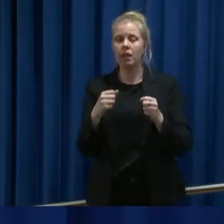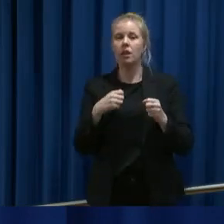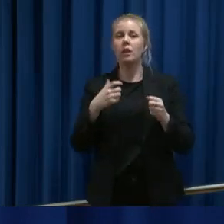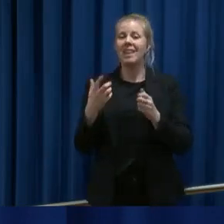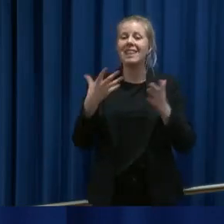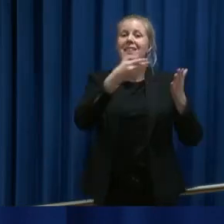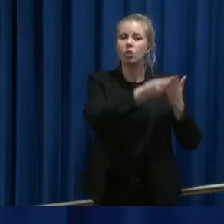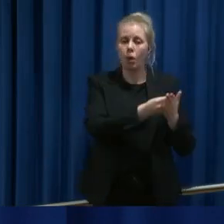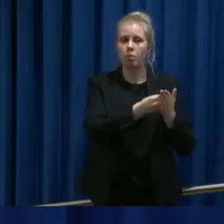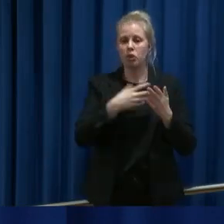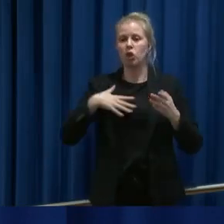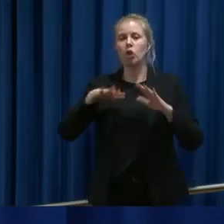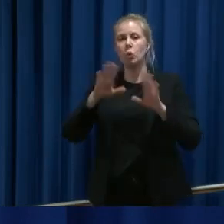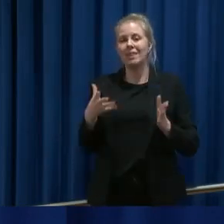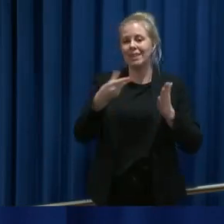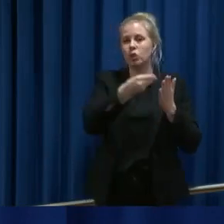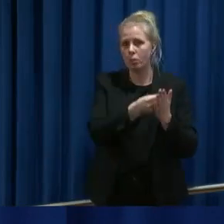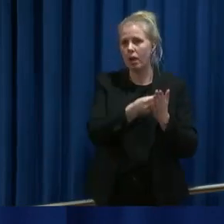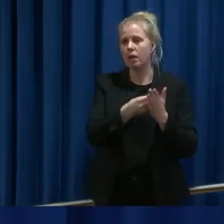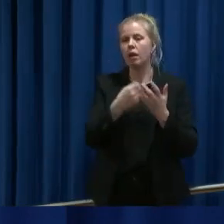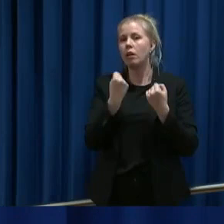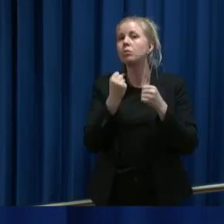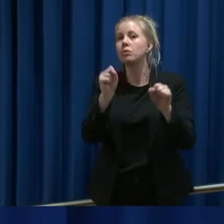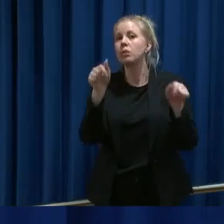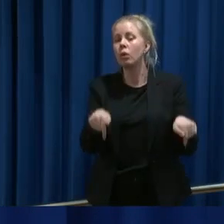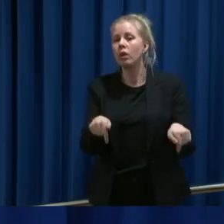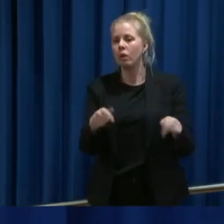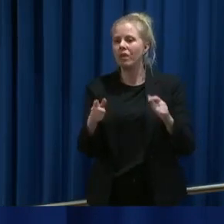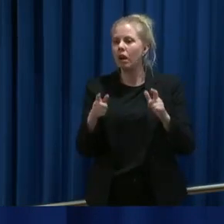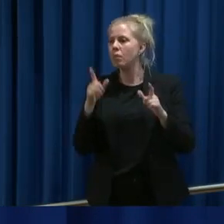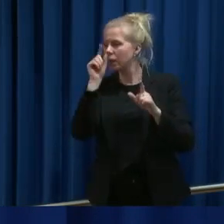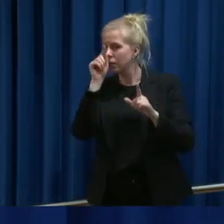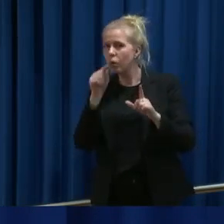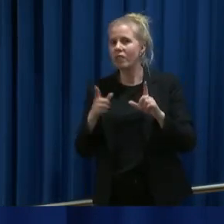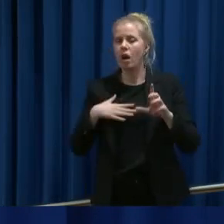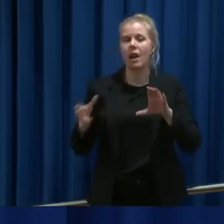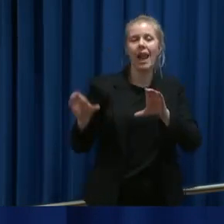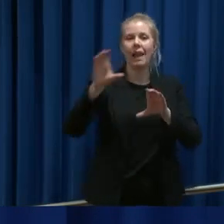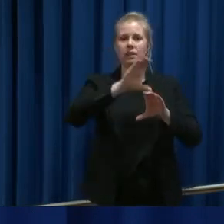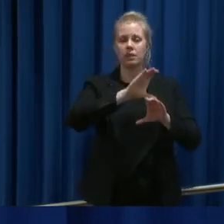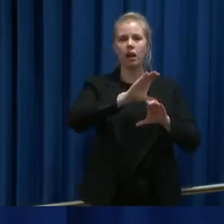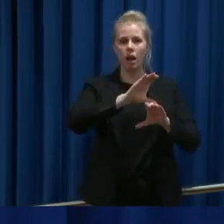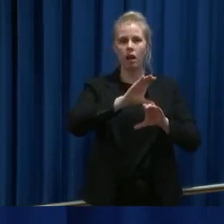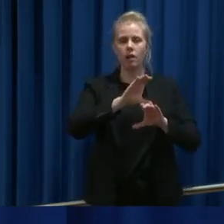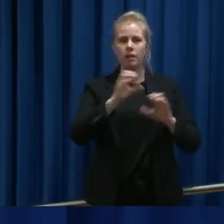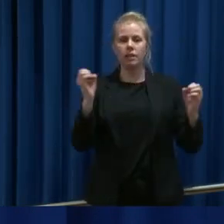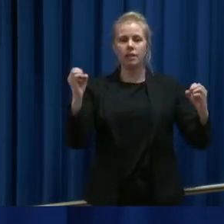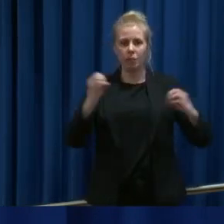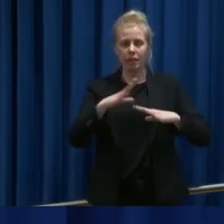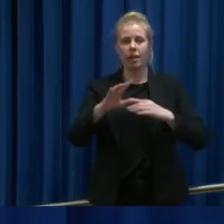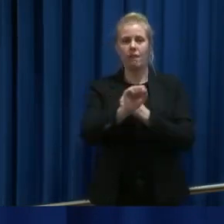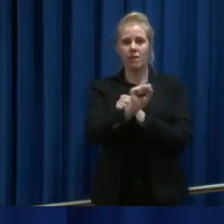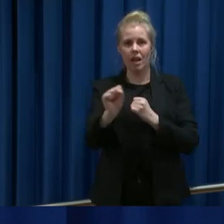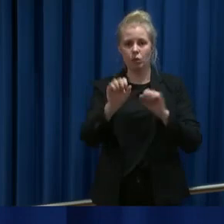organiserer dette så har vi da kunnet sørge for ekstra forsyninger av smittevernutstyr til Oslo